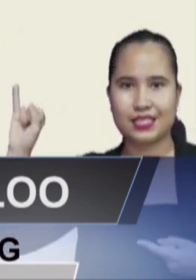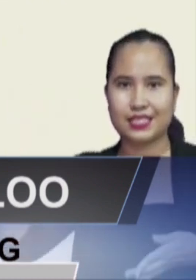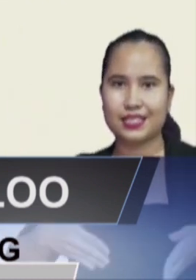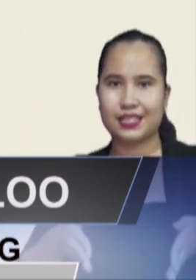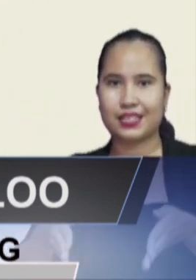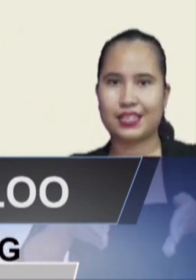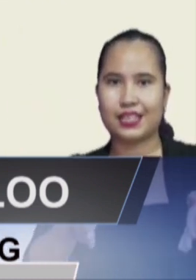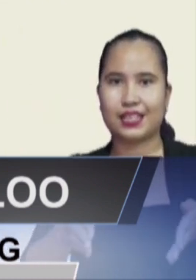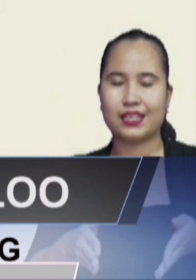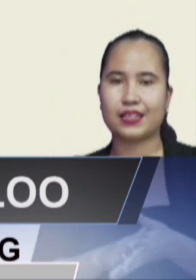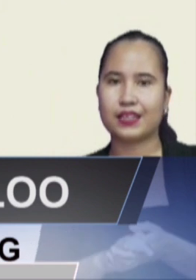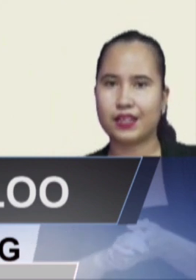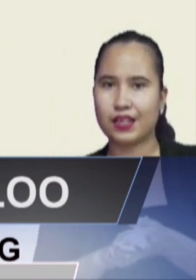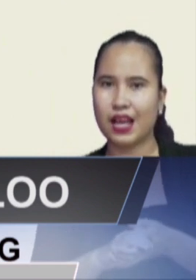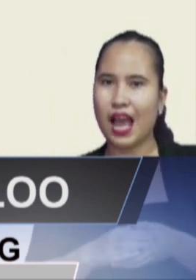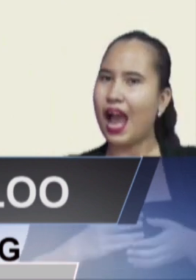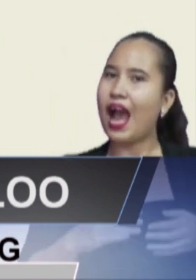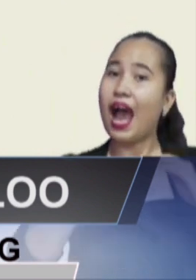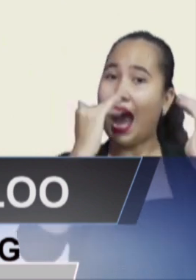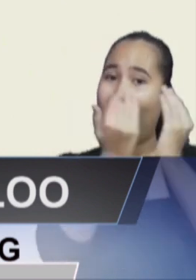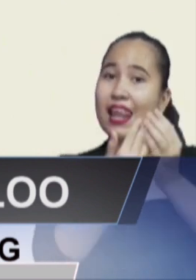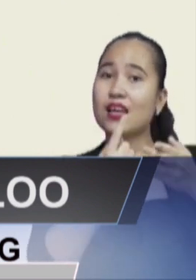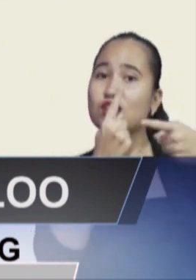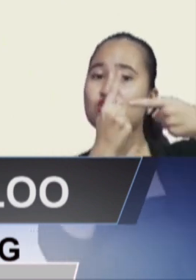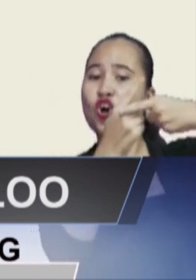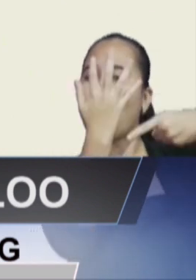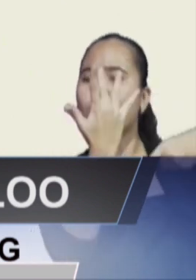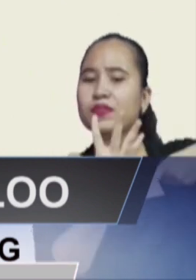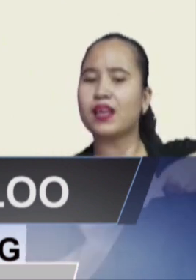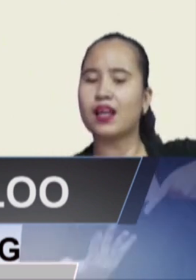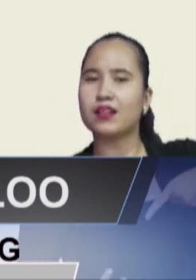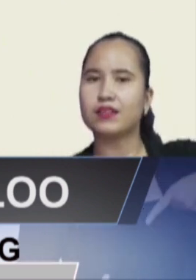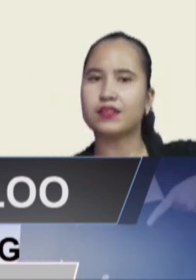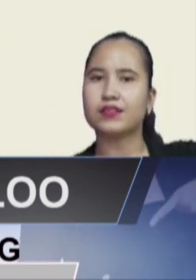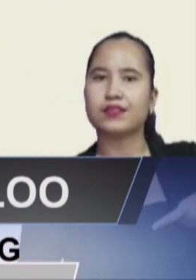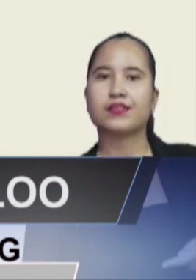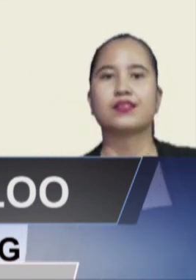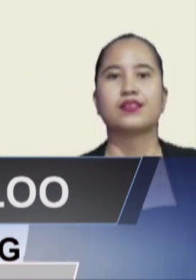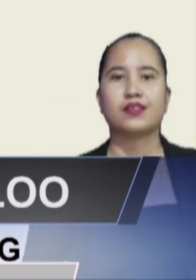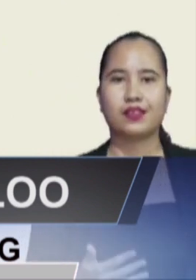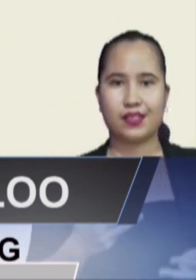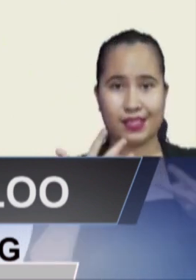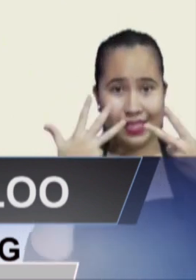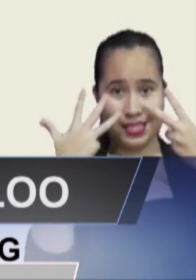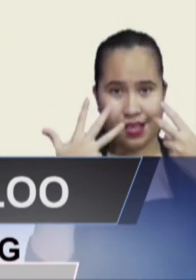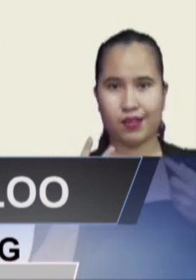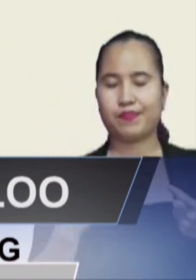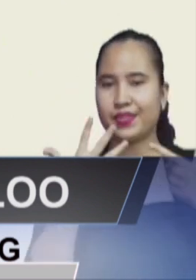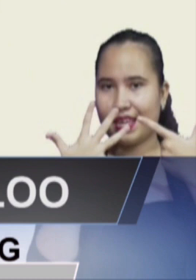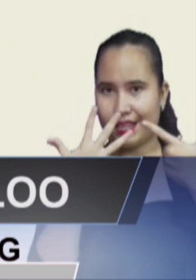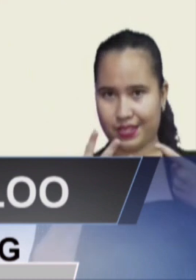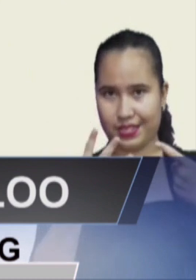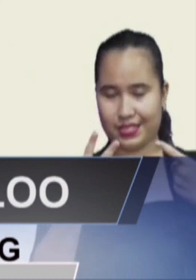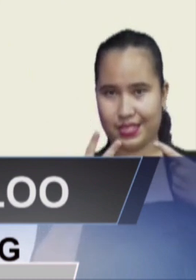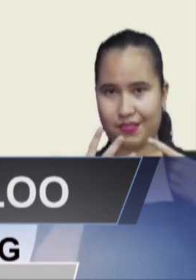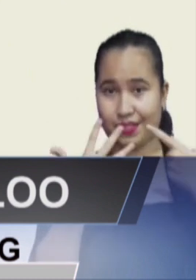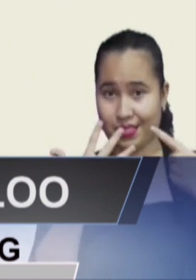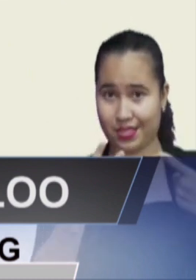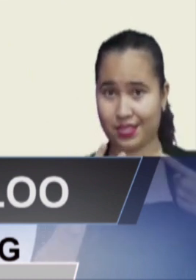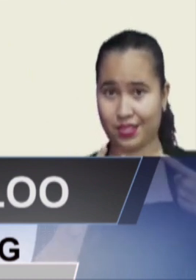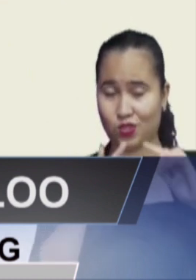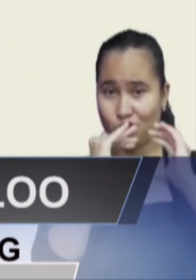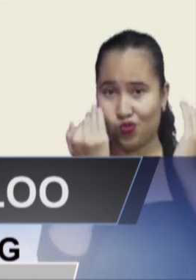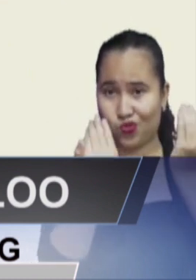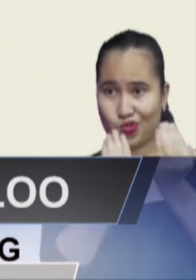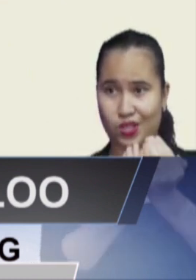optelt, dan kom je ongeveer op 79. En die mensen,